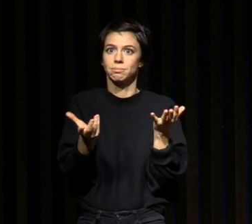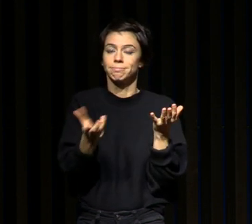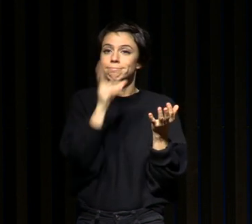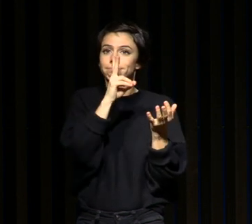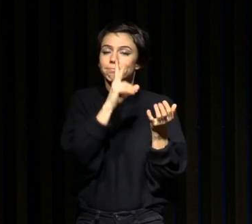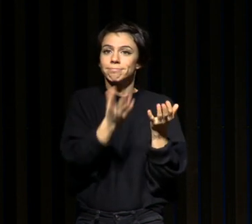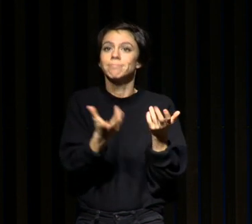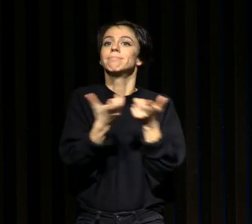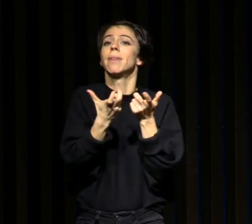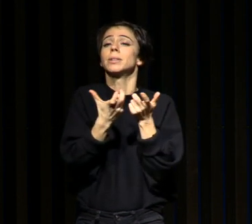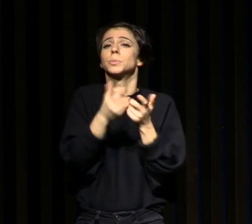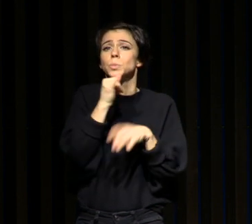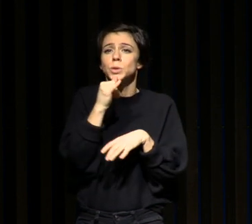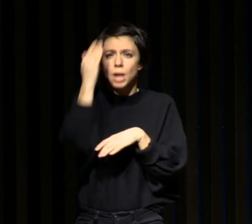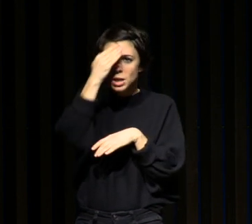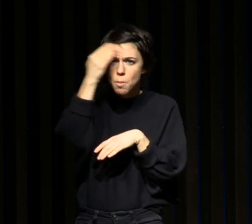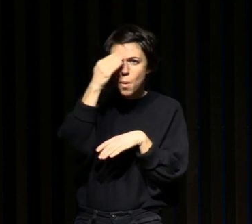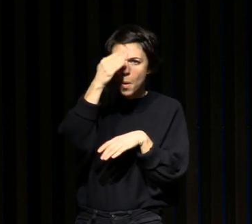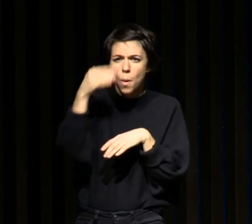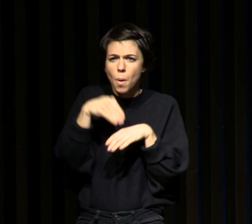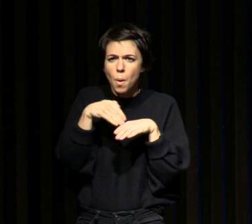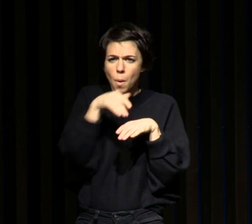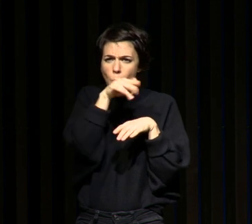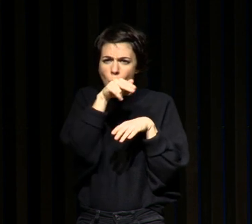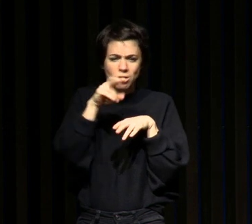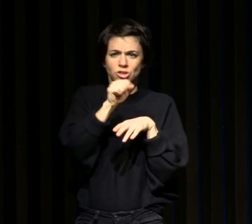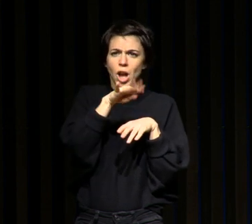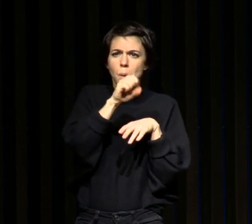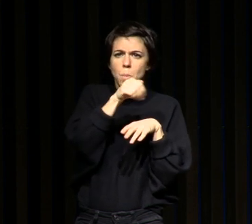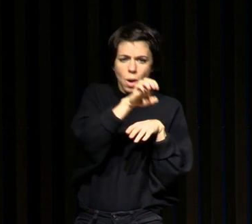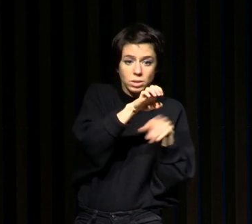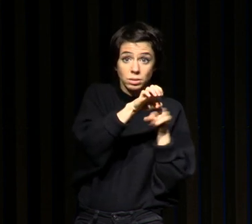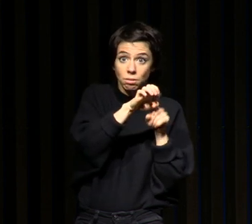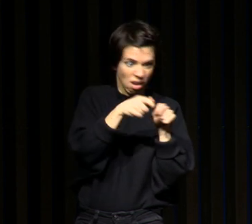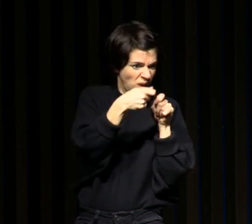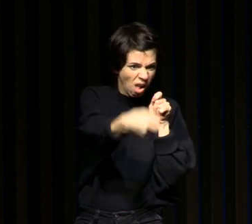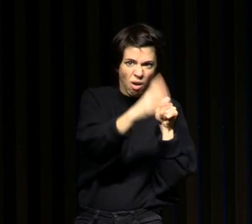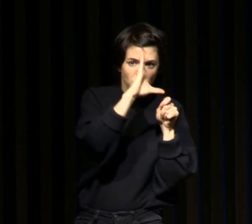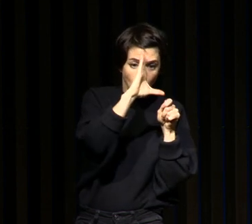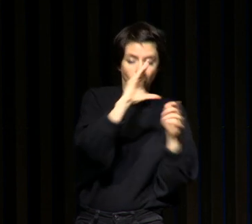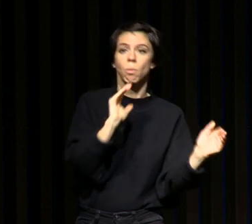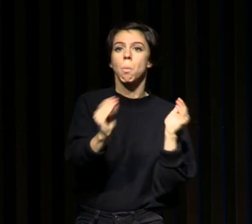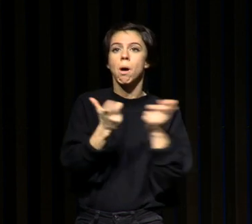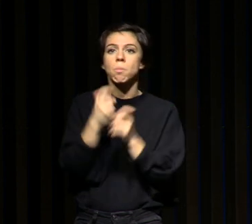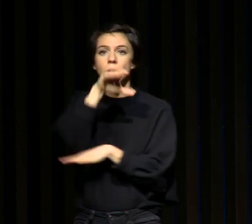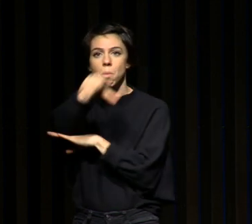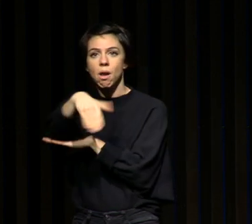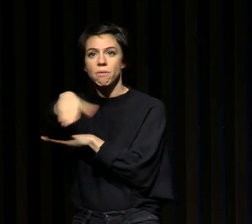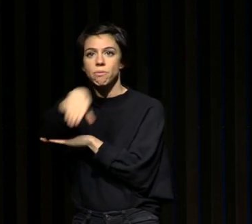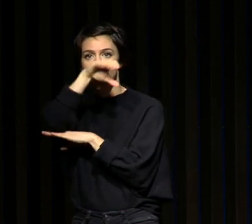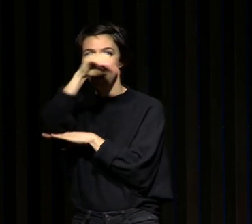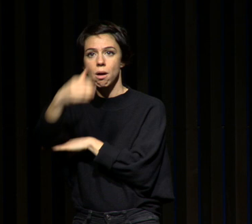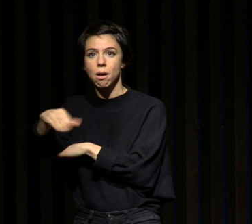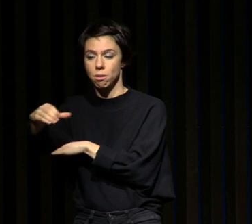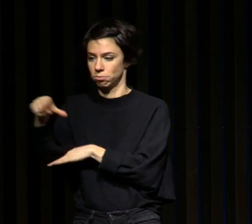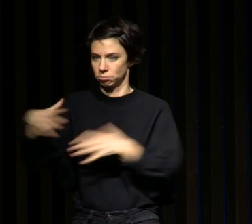c'est les petites gerboises qui dorment le plus par période de 24 heures. Et les éléphants, qui ont un très gros corps et un ratio